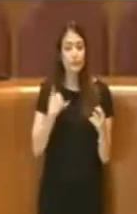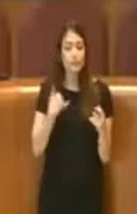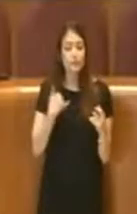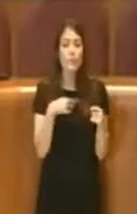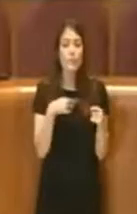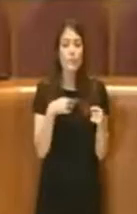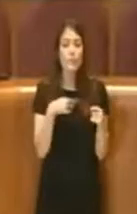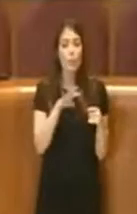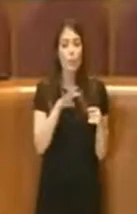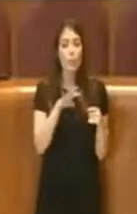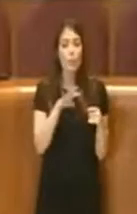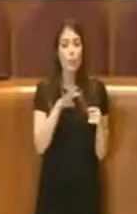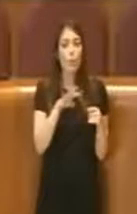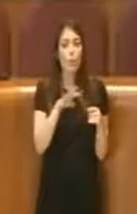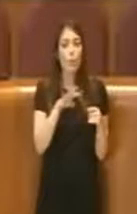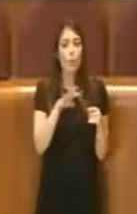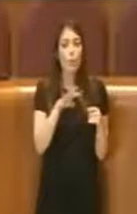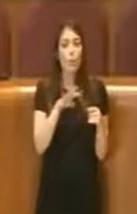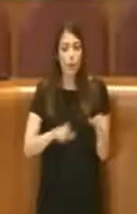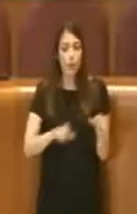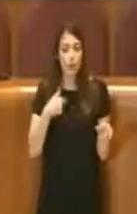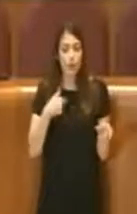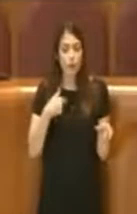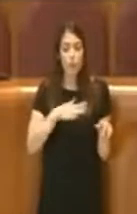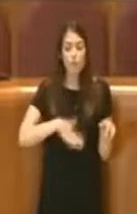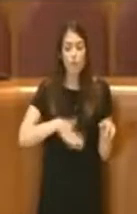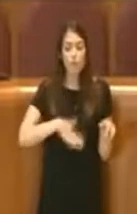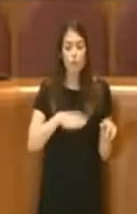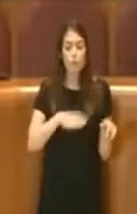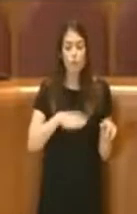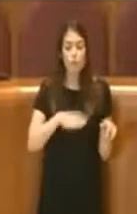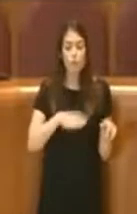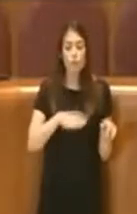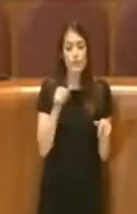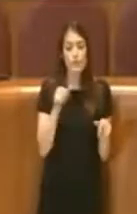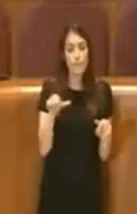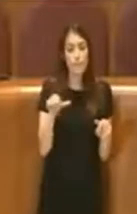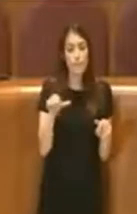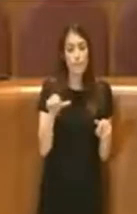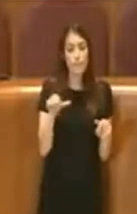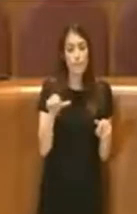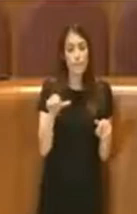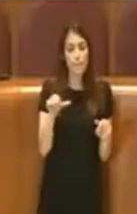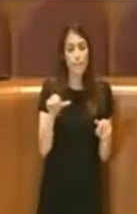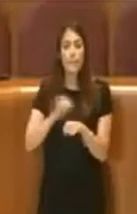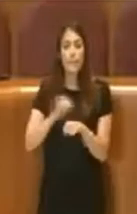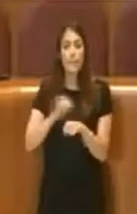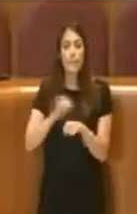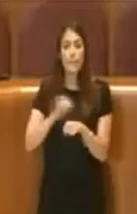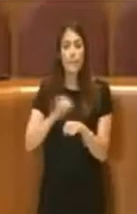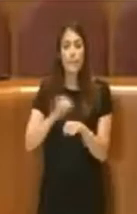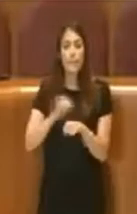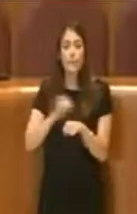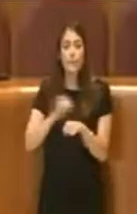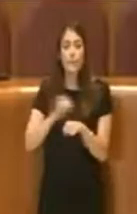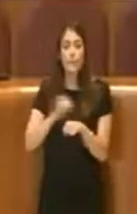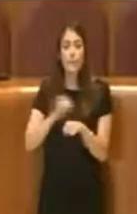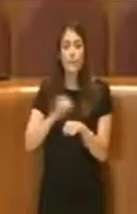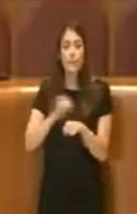patrioti nelle zone popolari di San Basilio e Pietralata e con il rastrellamento del Quadraro,